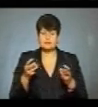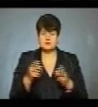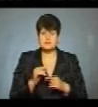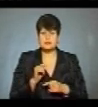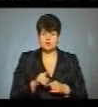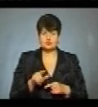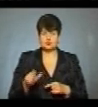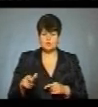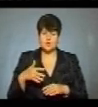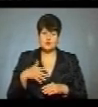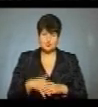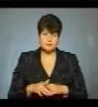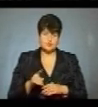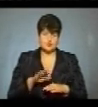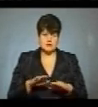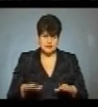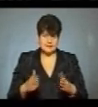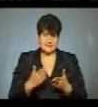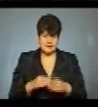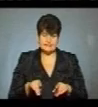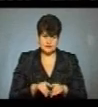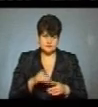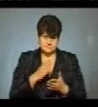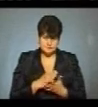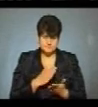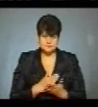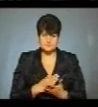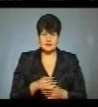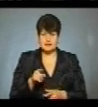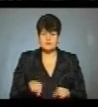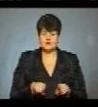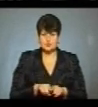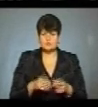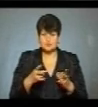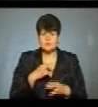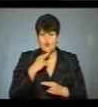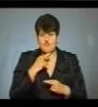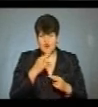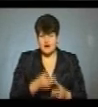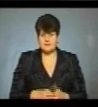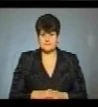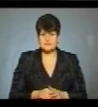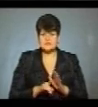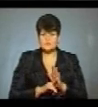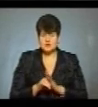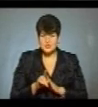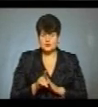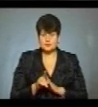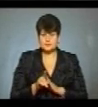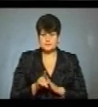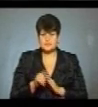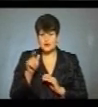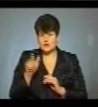щоб люди розуміли, що ці діти також існують, що їм теж потрібна увага. Спочатку, чесно кажучи,